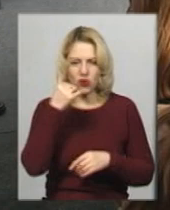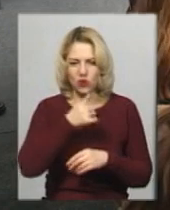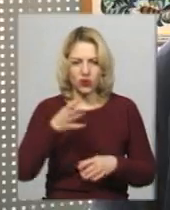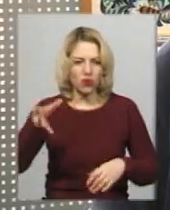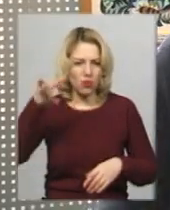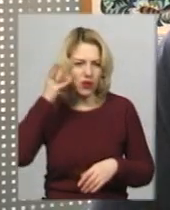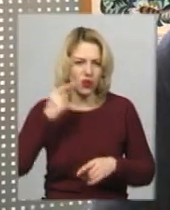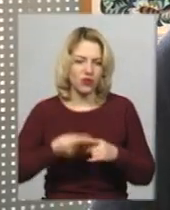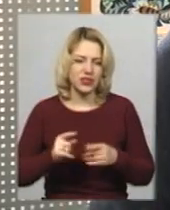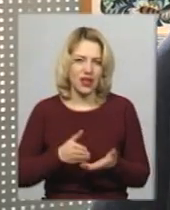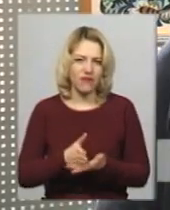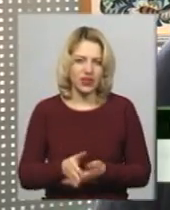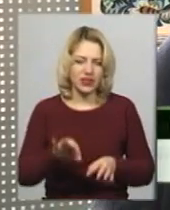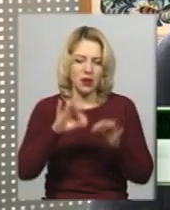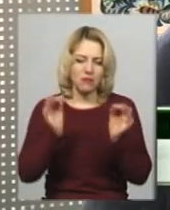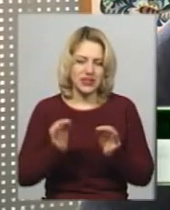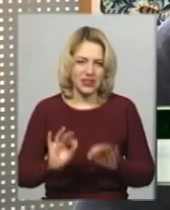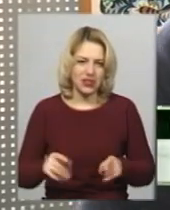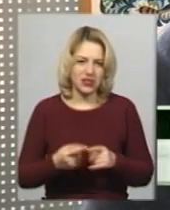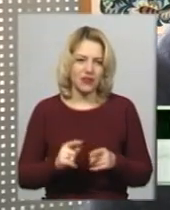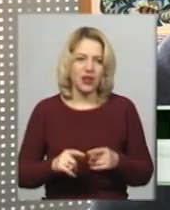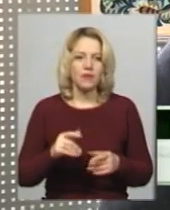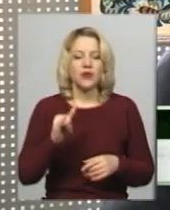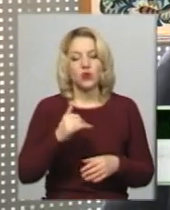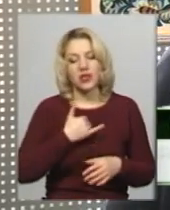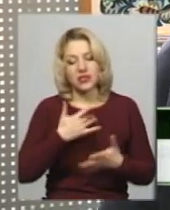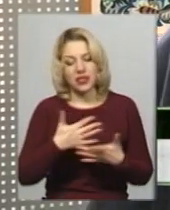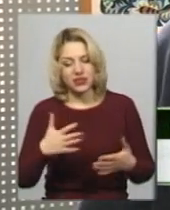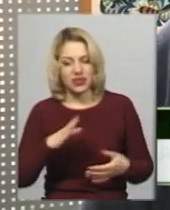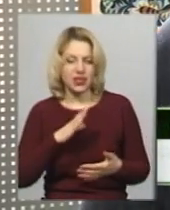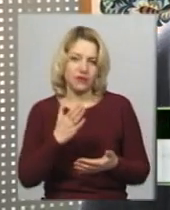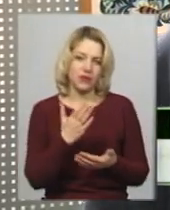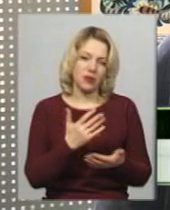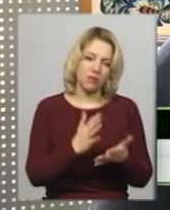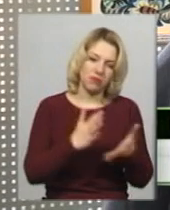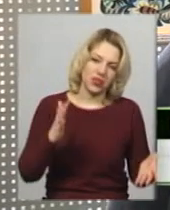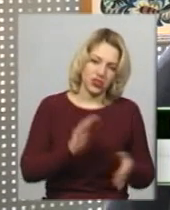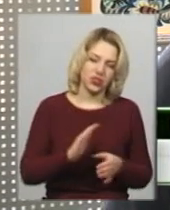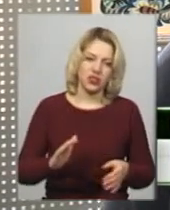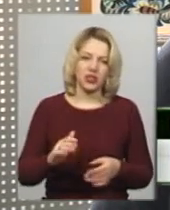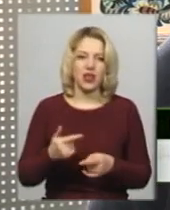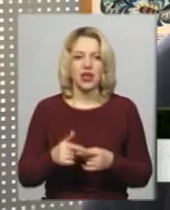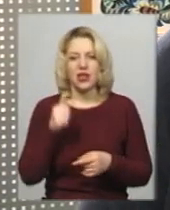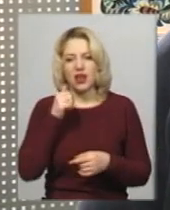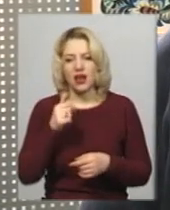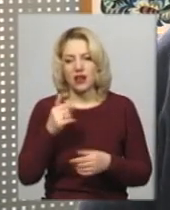сертифікат. Контингенти в нас різні, буває більше дітей, буває менше. Так як діти, сьогодні хочу, а завтра не хочу.